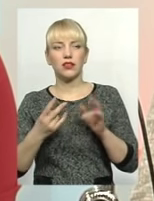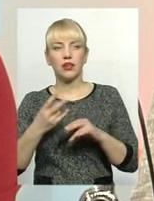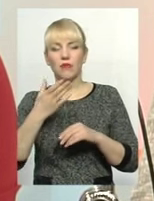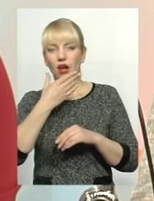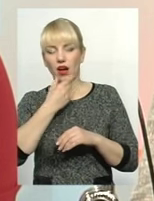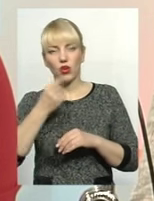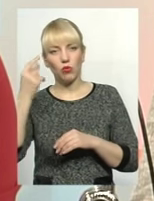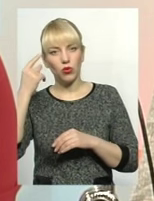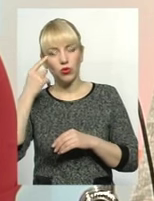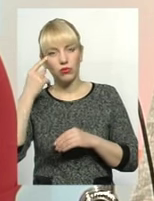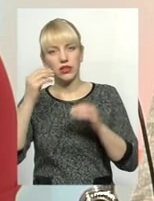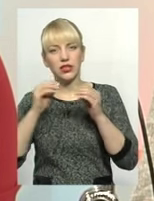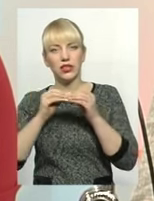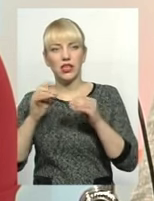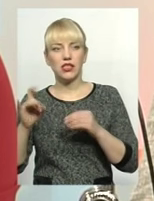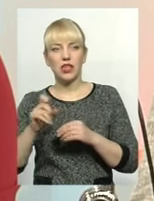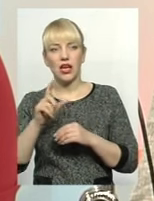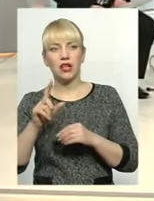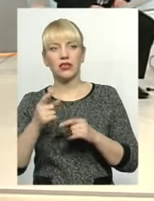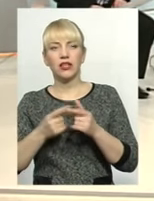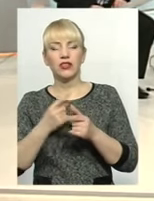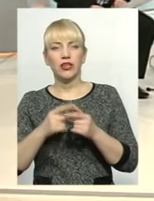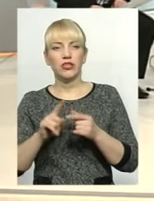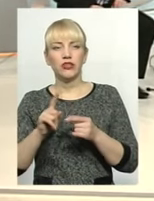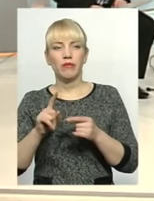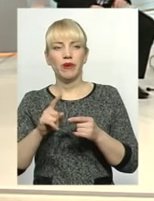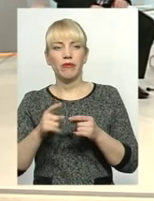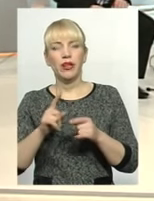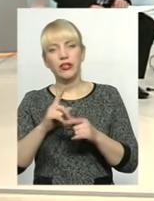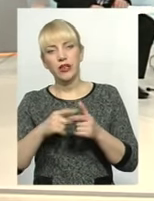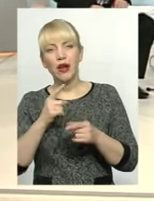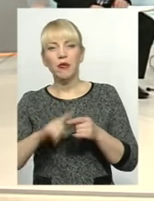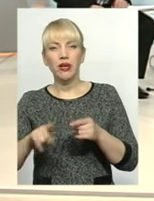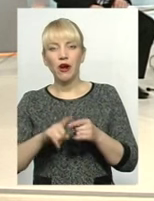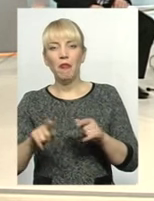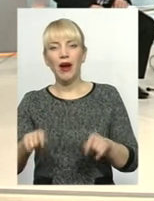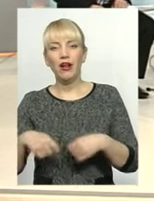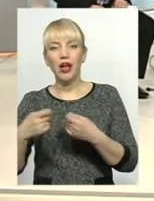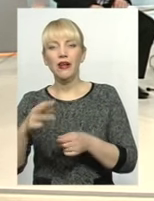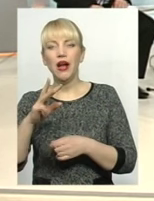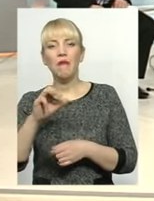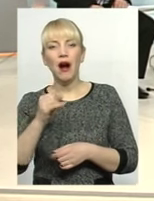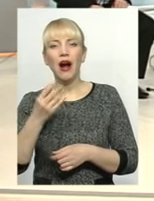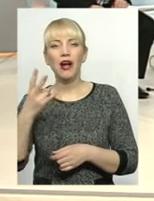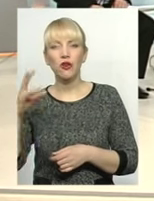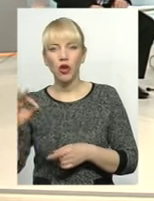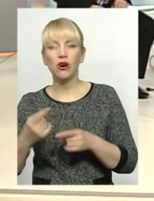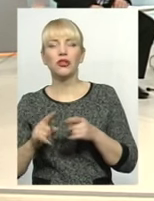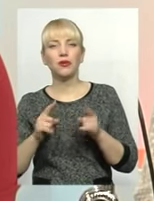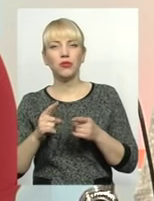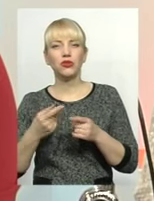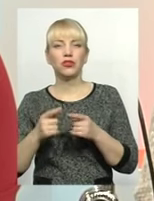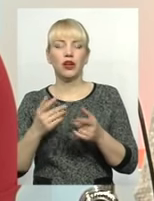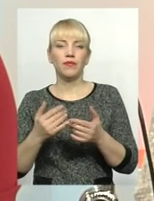продумати 10 раз, перш ніж, чи прискурити по передачі майна, адже все ж таки забезпечення належних умов праці для найманих